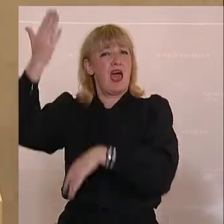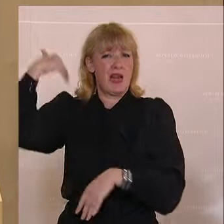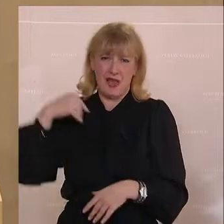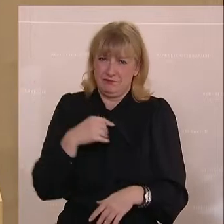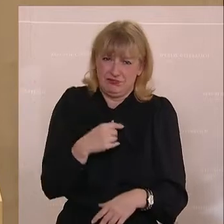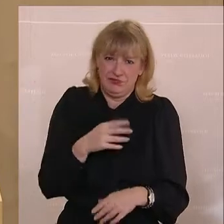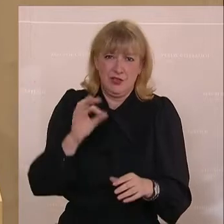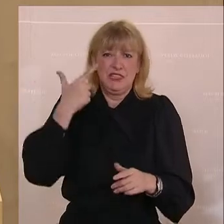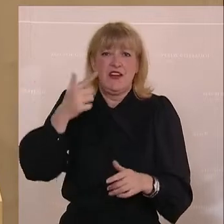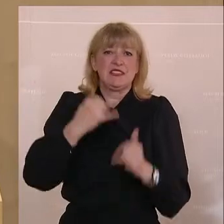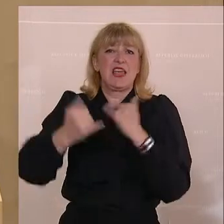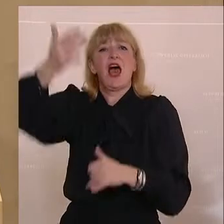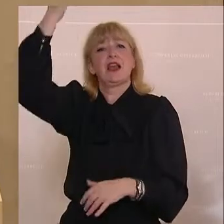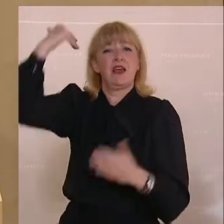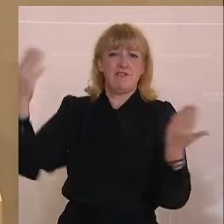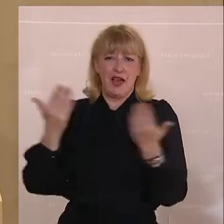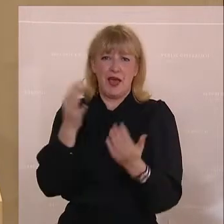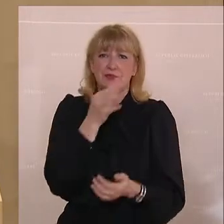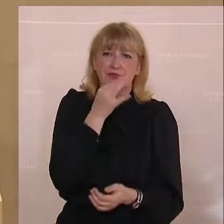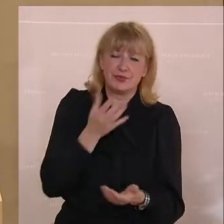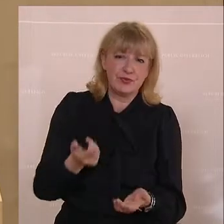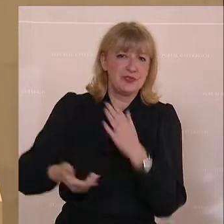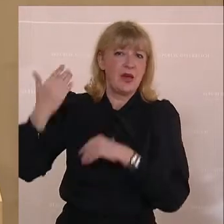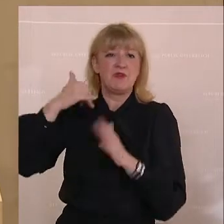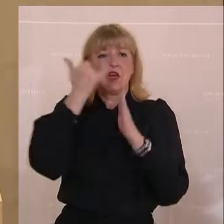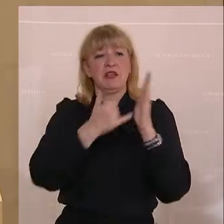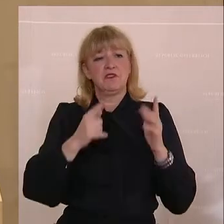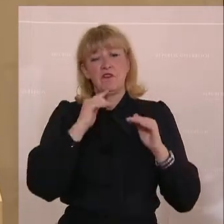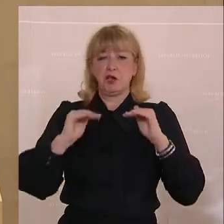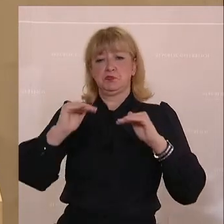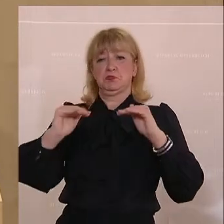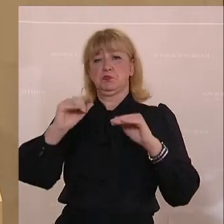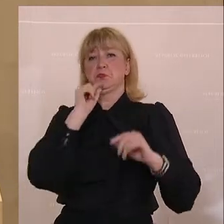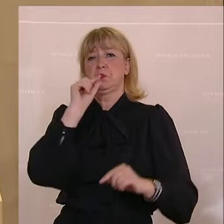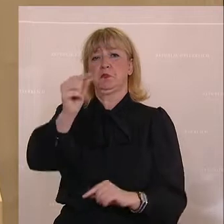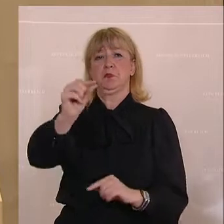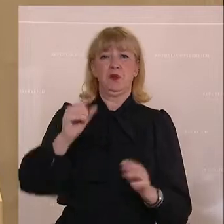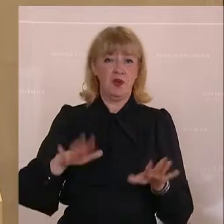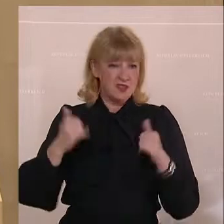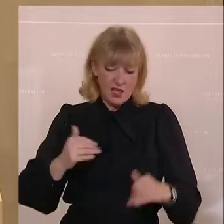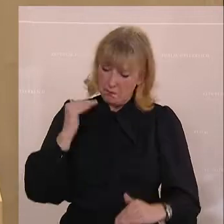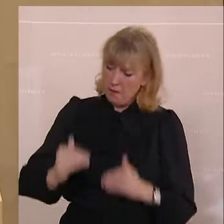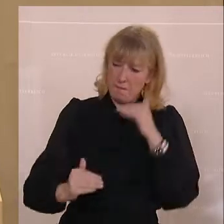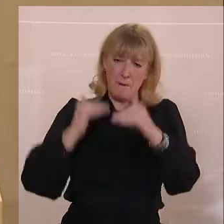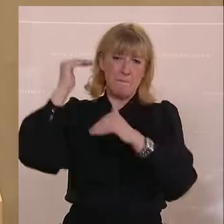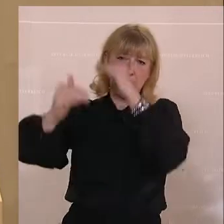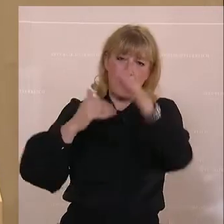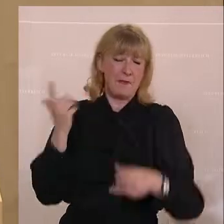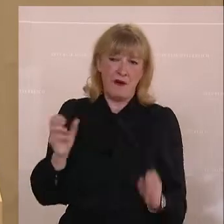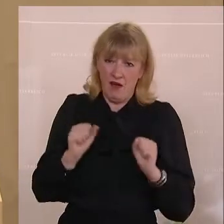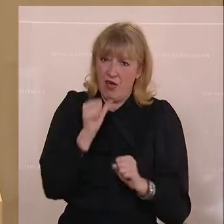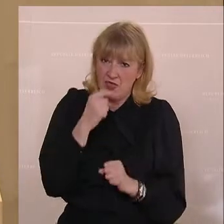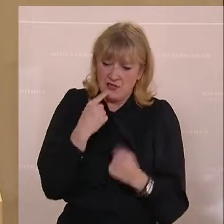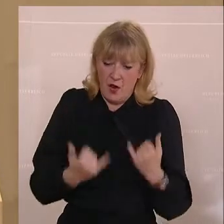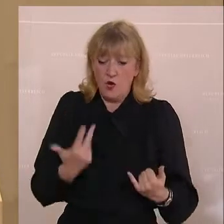Oder von vor 20 Jahren, wo wir eine Inflation hatten, die relativ stabil war. Sie ist so dynamisch, dass Sie heute nicht sagen